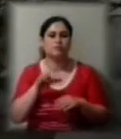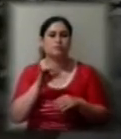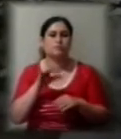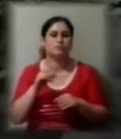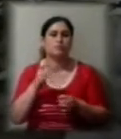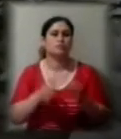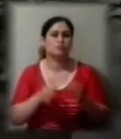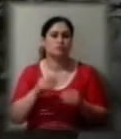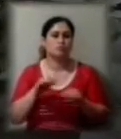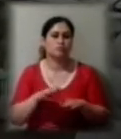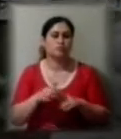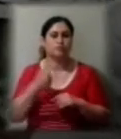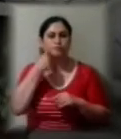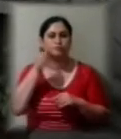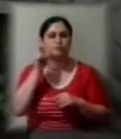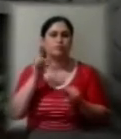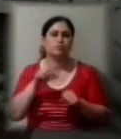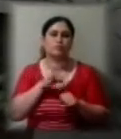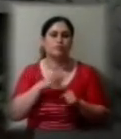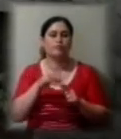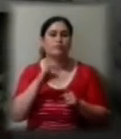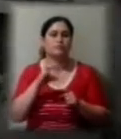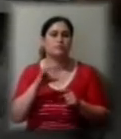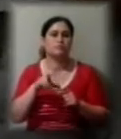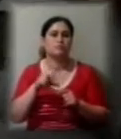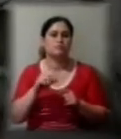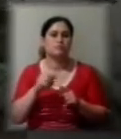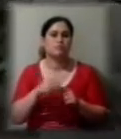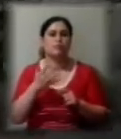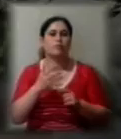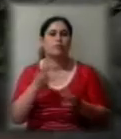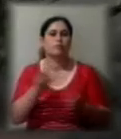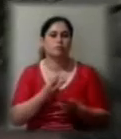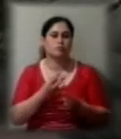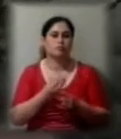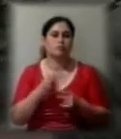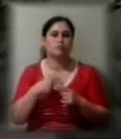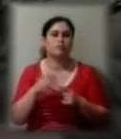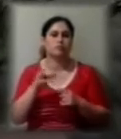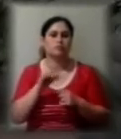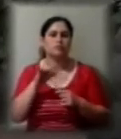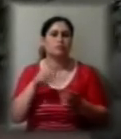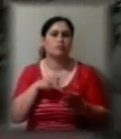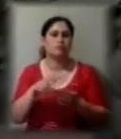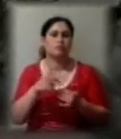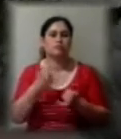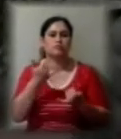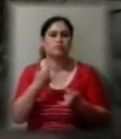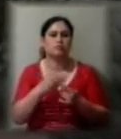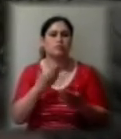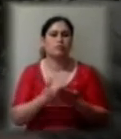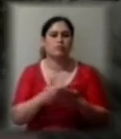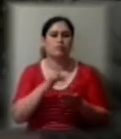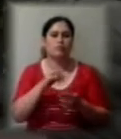Вчора. Можливо, вони внесли заставу, суму, яка потрібна. Все, Юра виходить. Сьогодні, наприклад, вони вносять